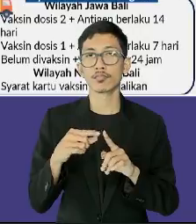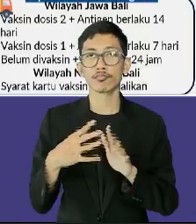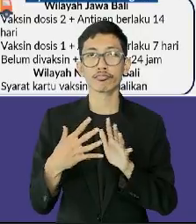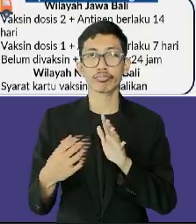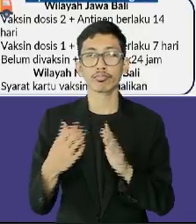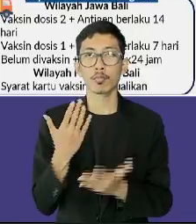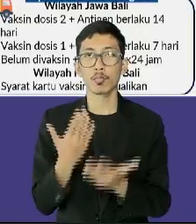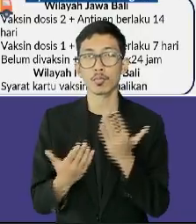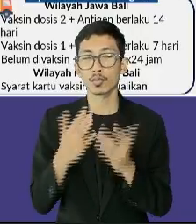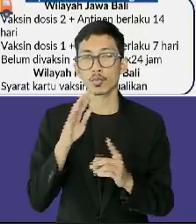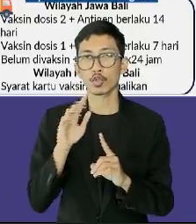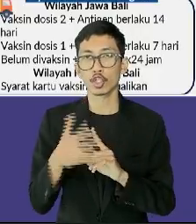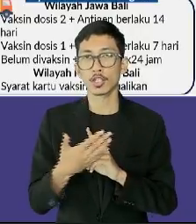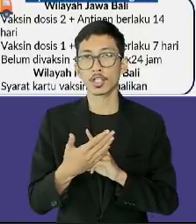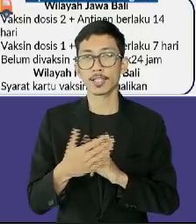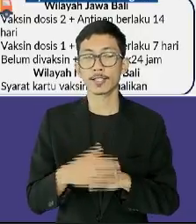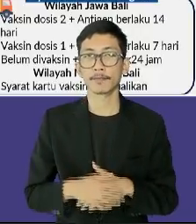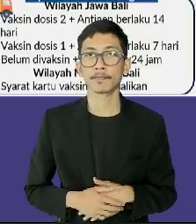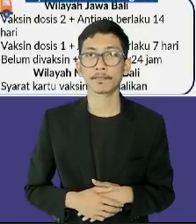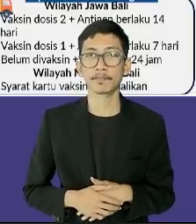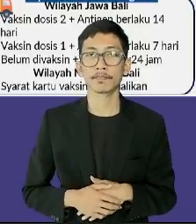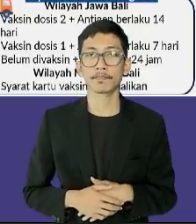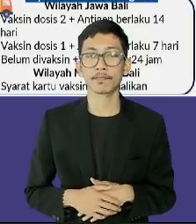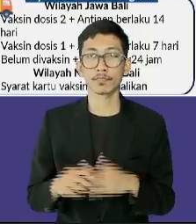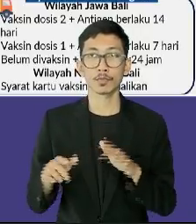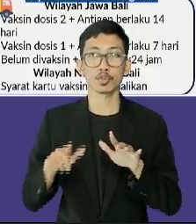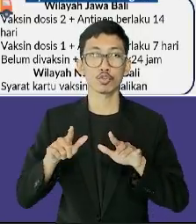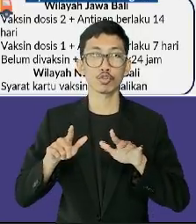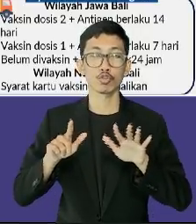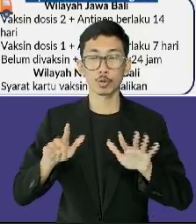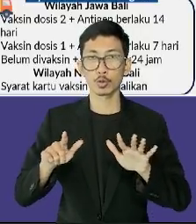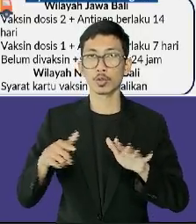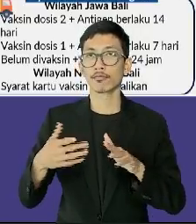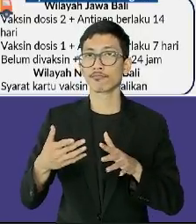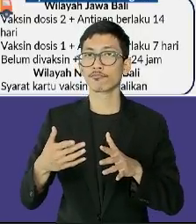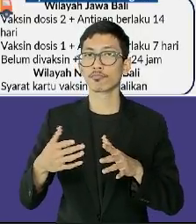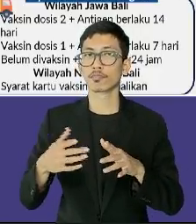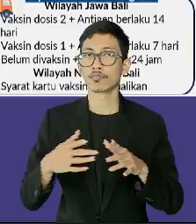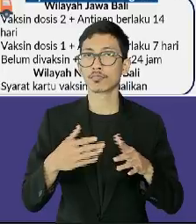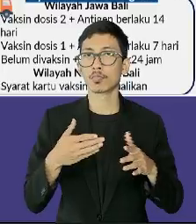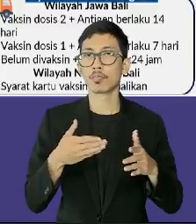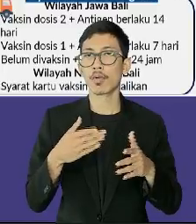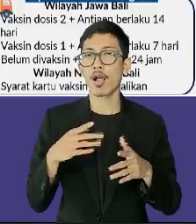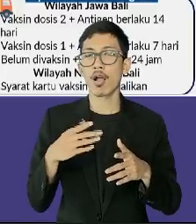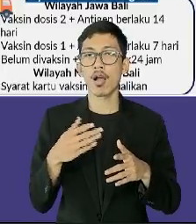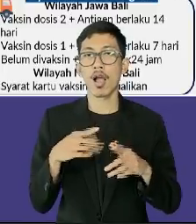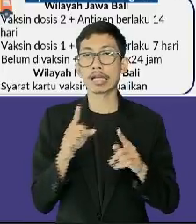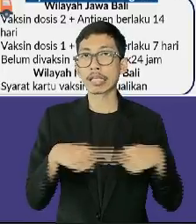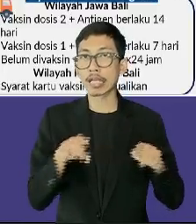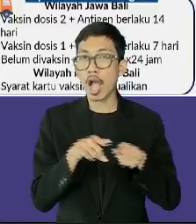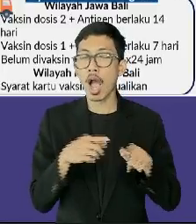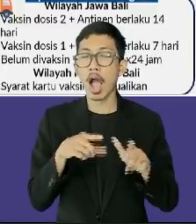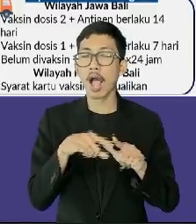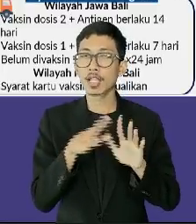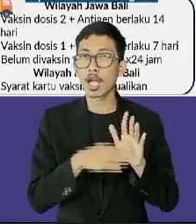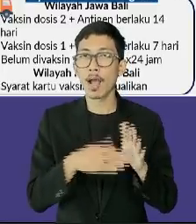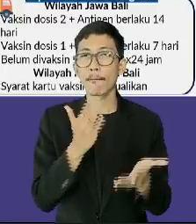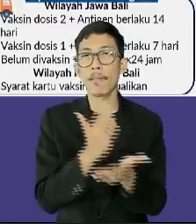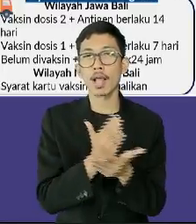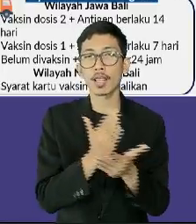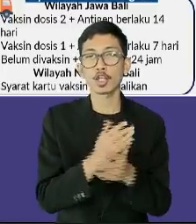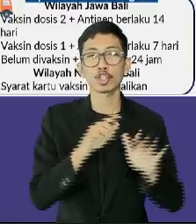Dan yang ketujuh, resepsi pernikahan dilakukan dengan maksimal pengunjung 75% dari kapasitas.